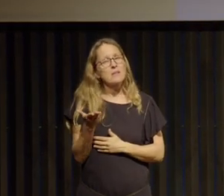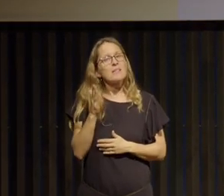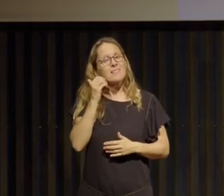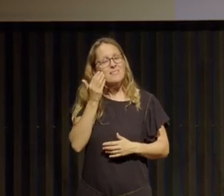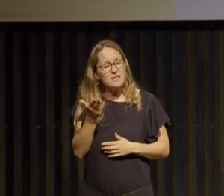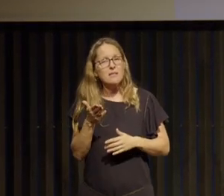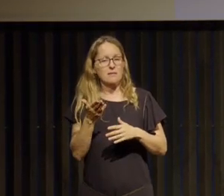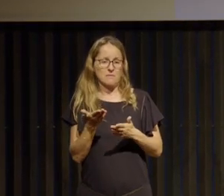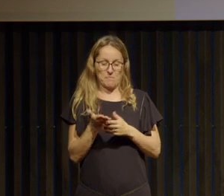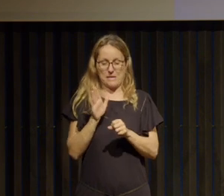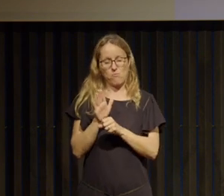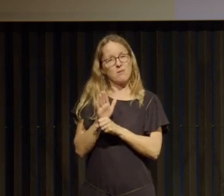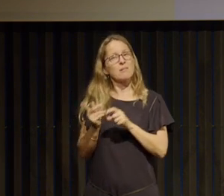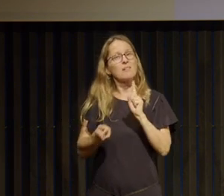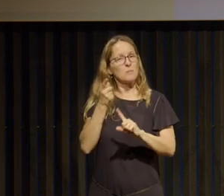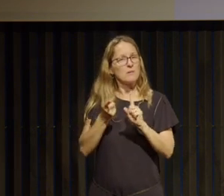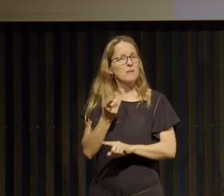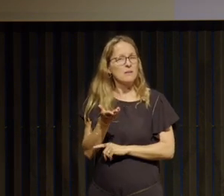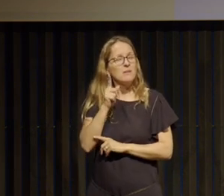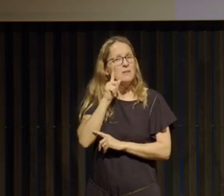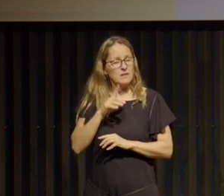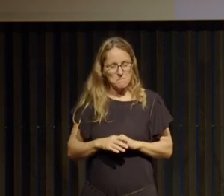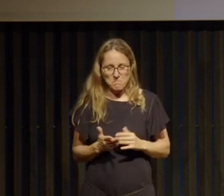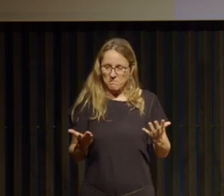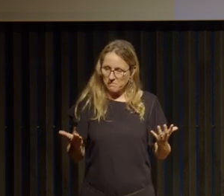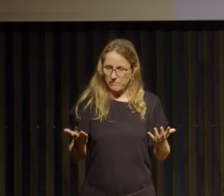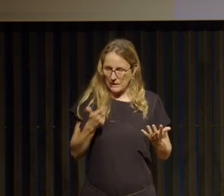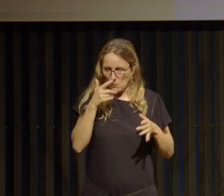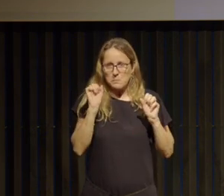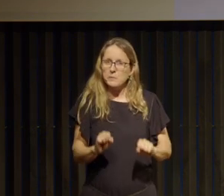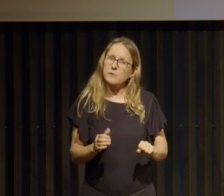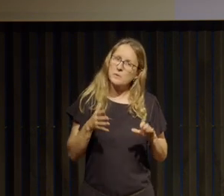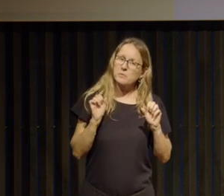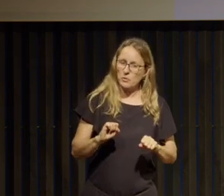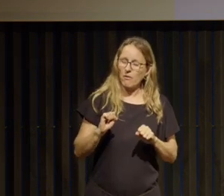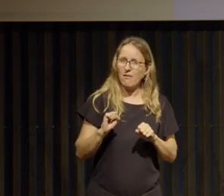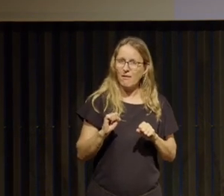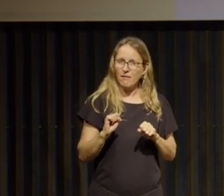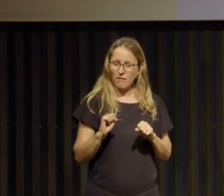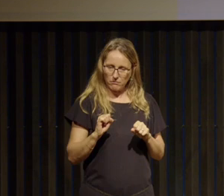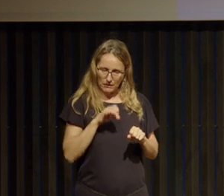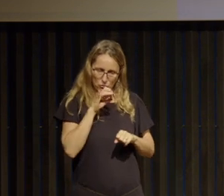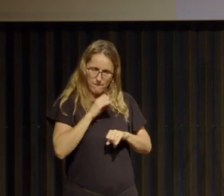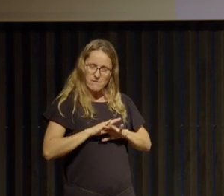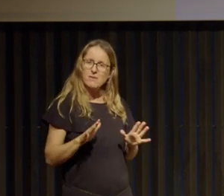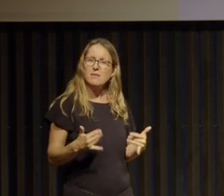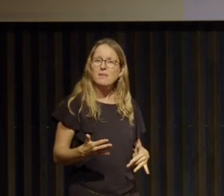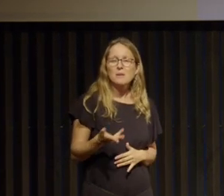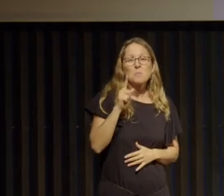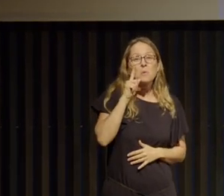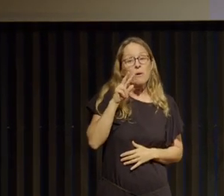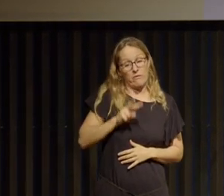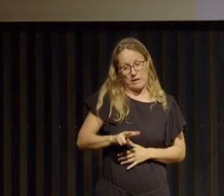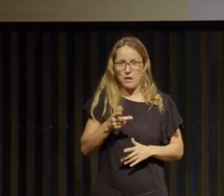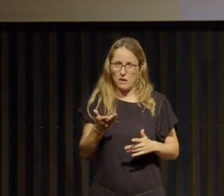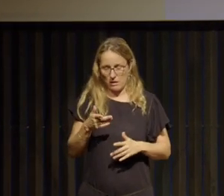le fait de témoigner me semble important parce qu'on se dit c'est possible c'est possible de guérir parce que très sincèrement quand on